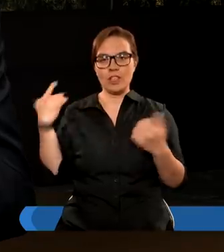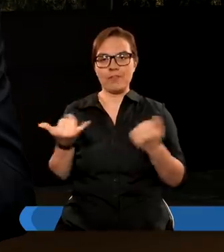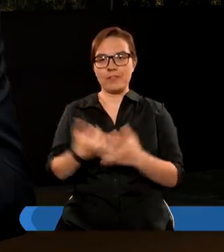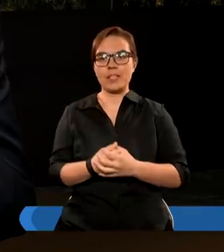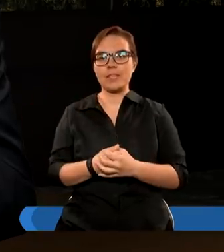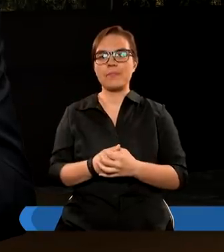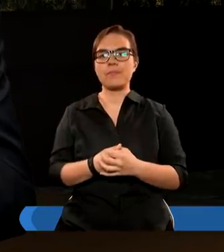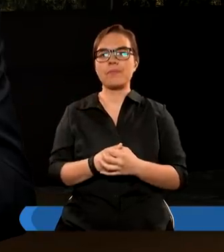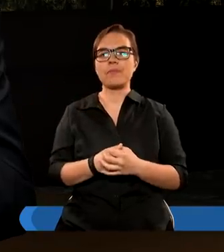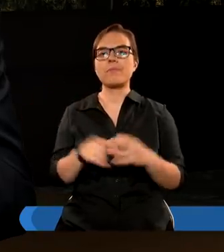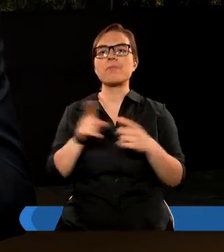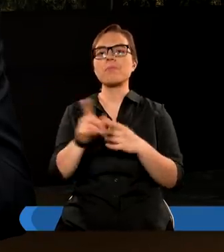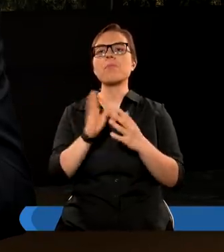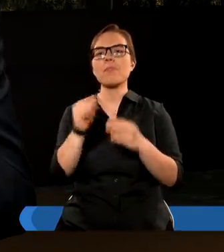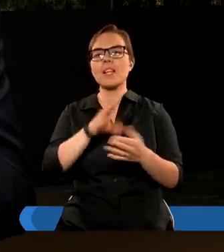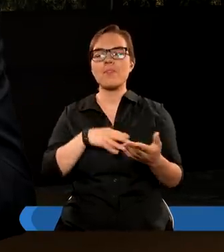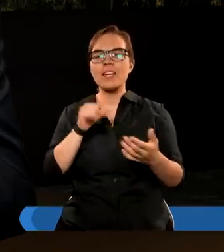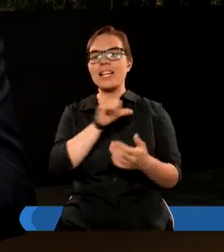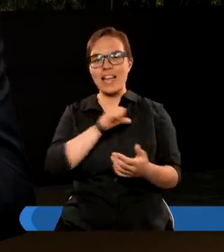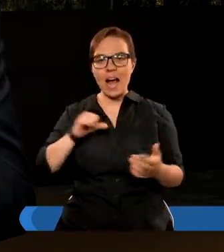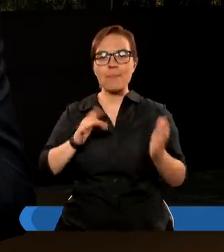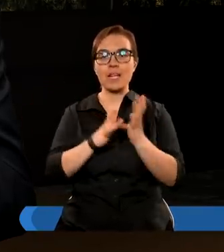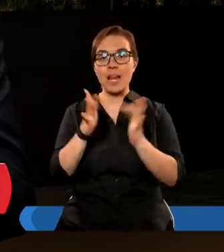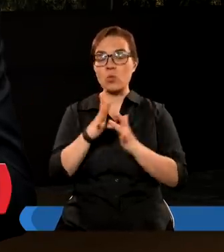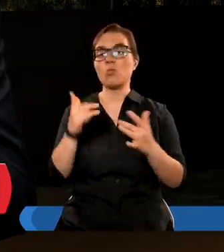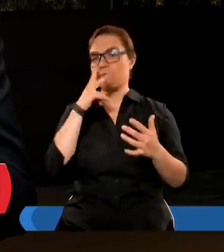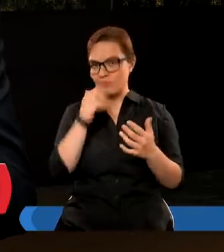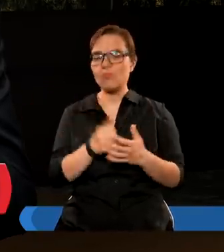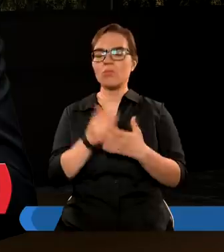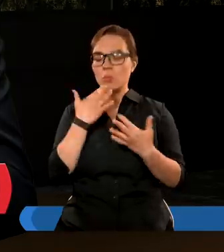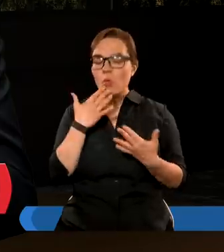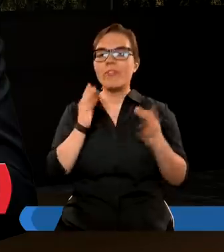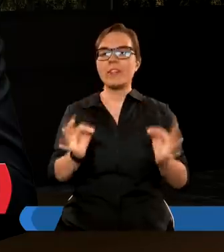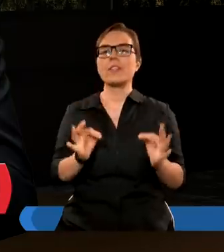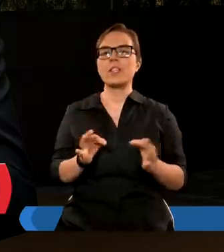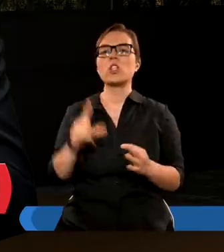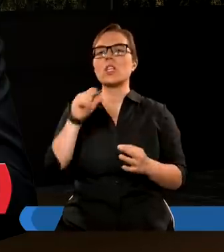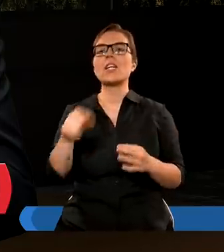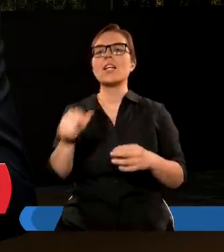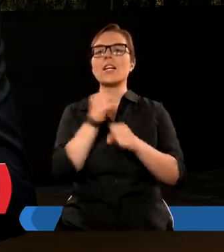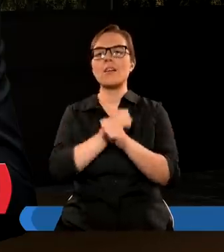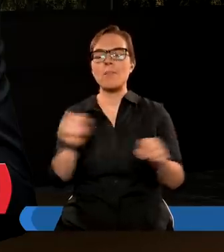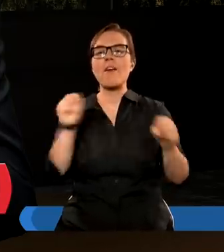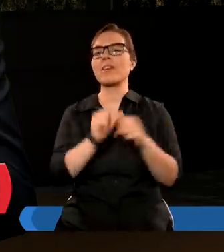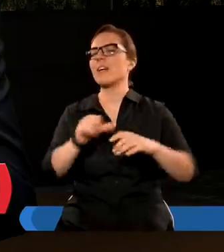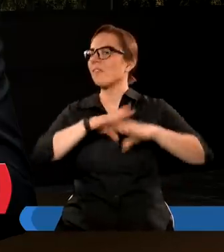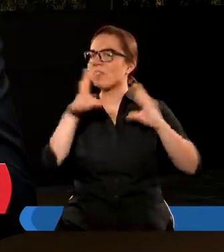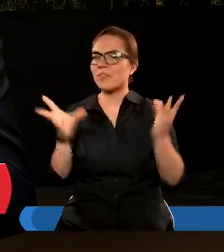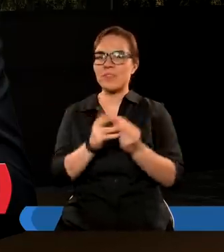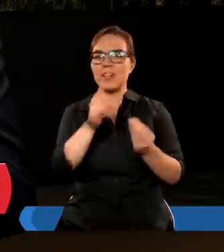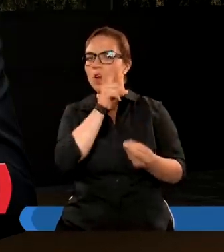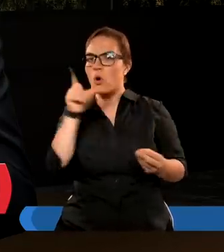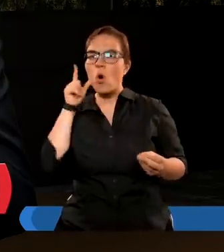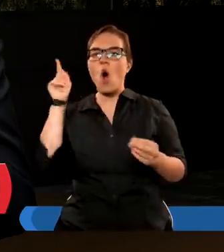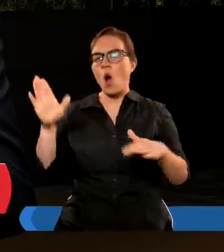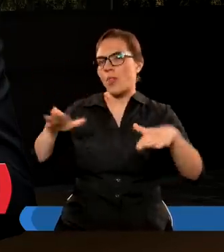W wielu miejscach w Piśmie Świętym sam Pan Jezus potwierdza, że jest Zbawicielem wszystkich ludzi.